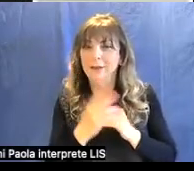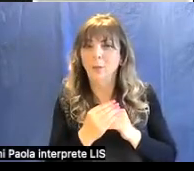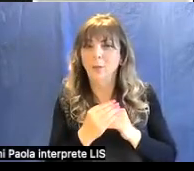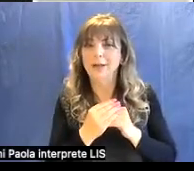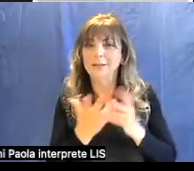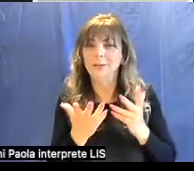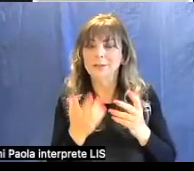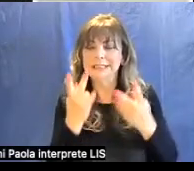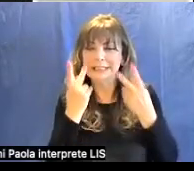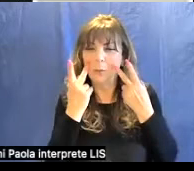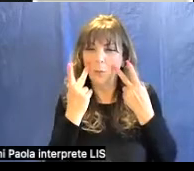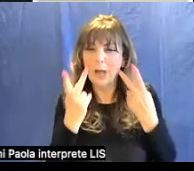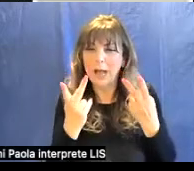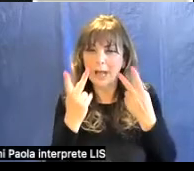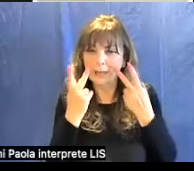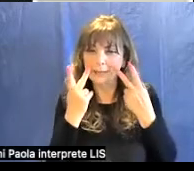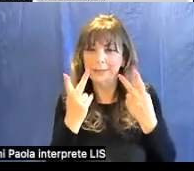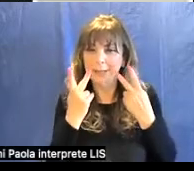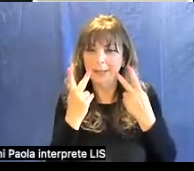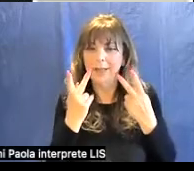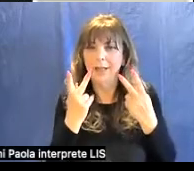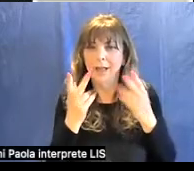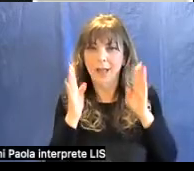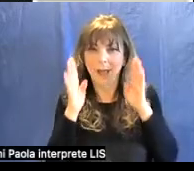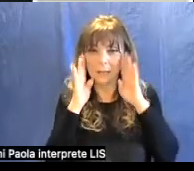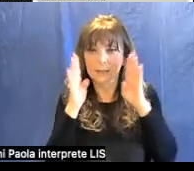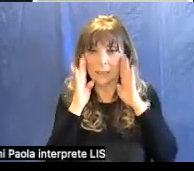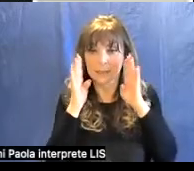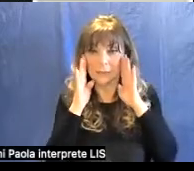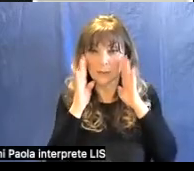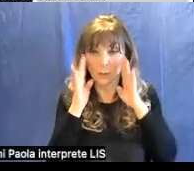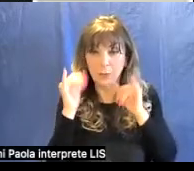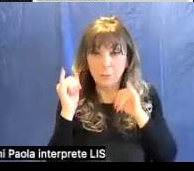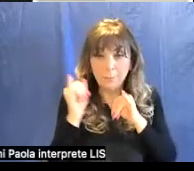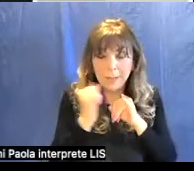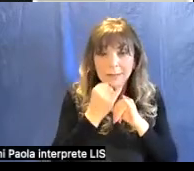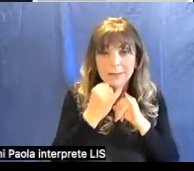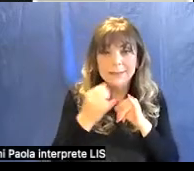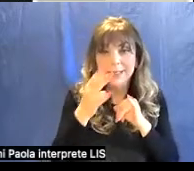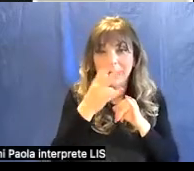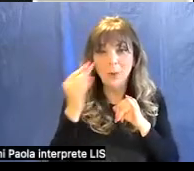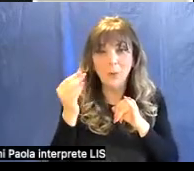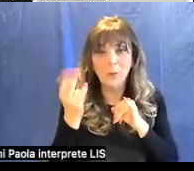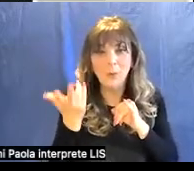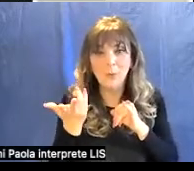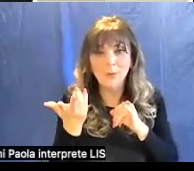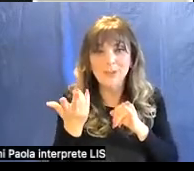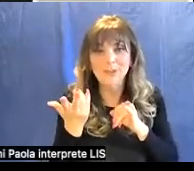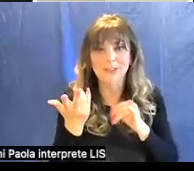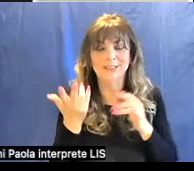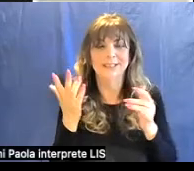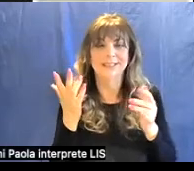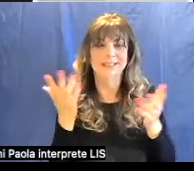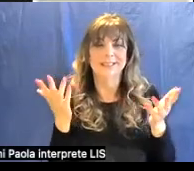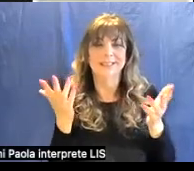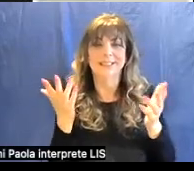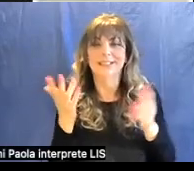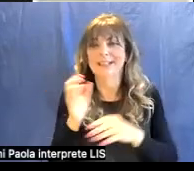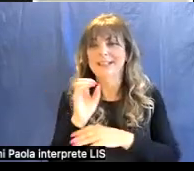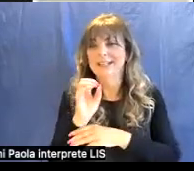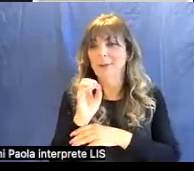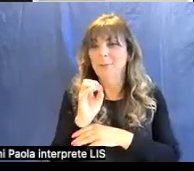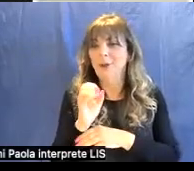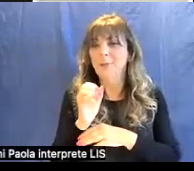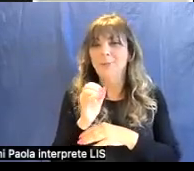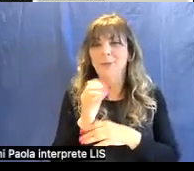si va a guardare con maggiore attenzione il dipinto si riconoscono sempre i tocchi del maestro perché